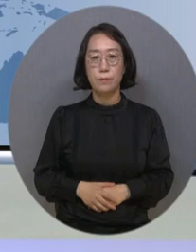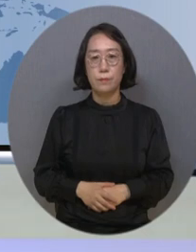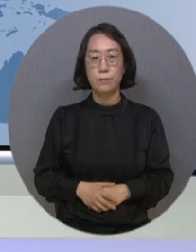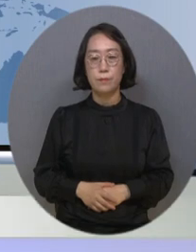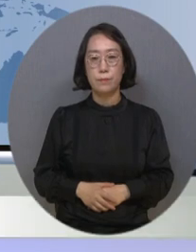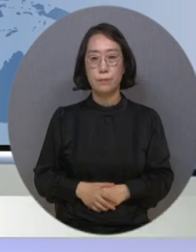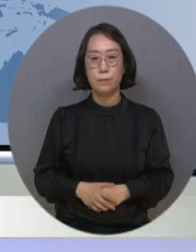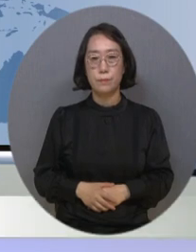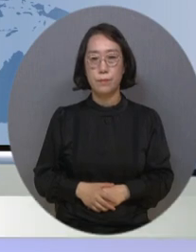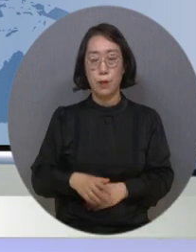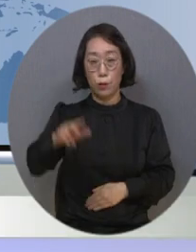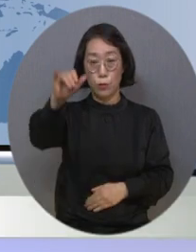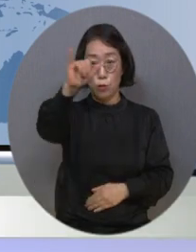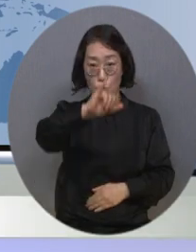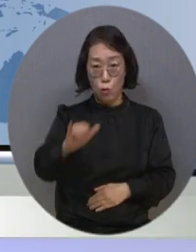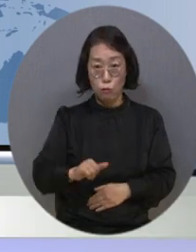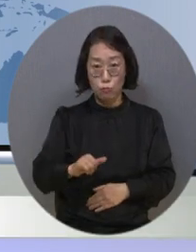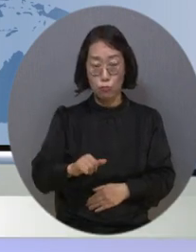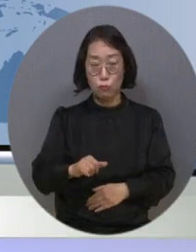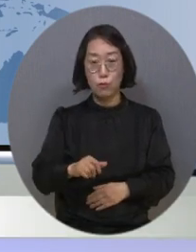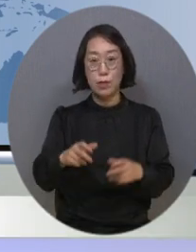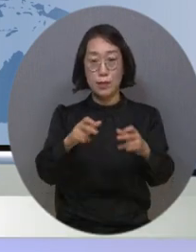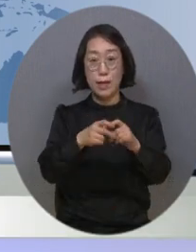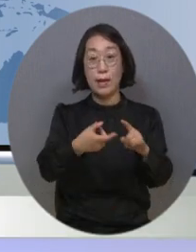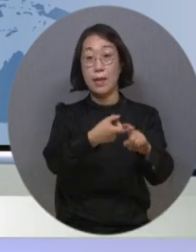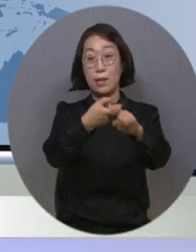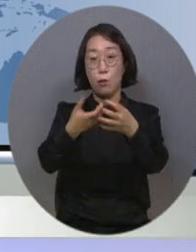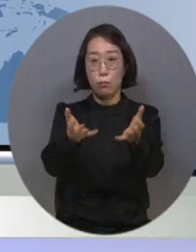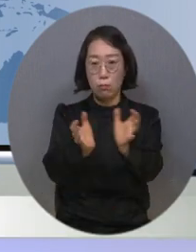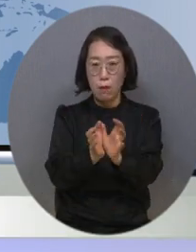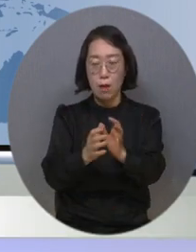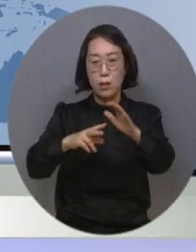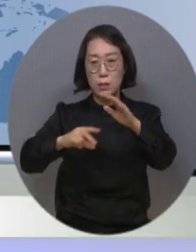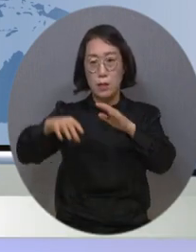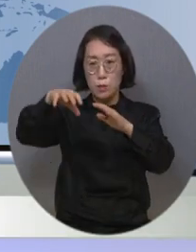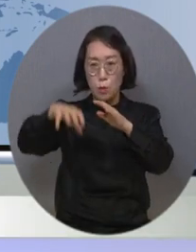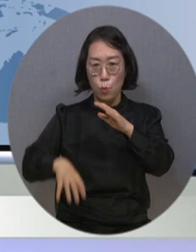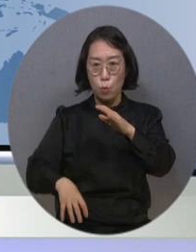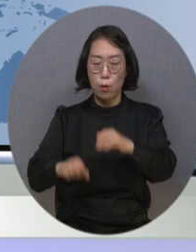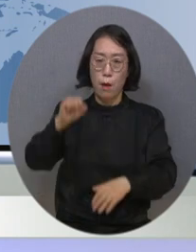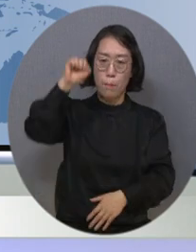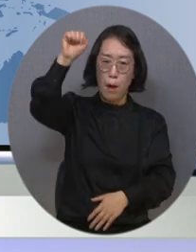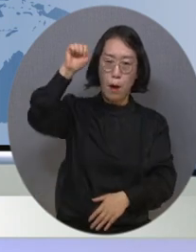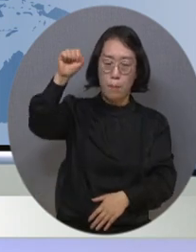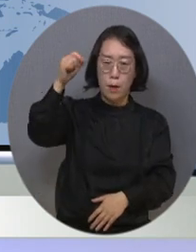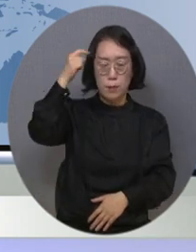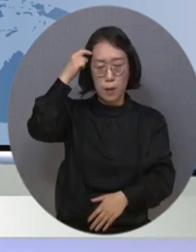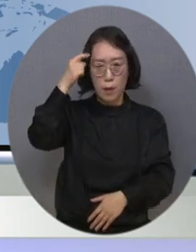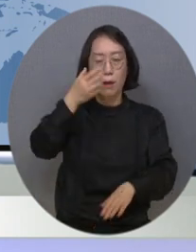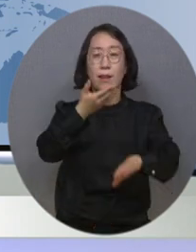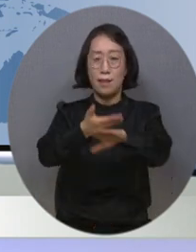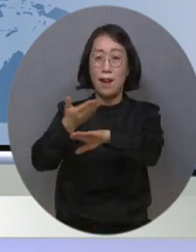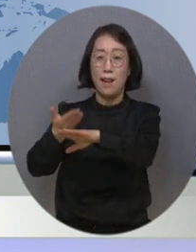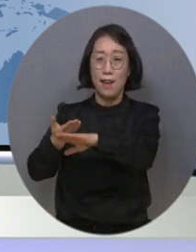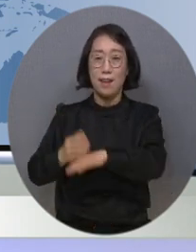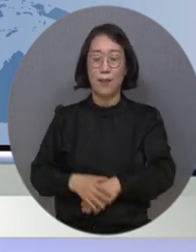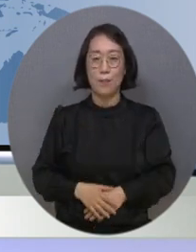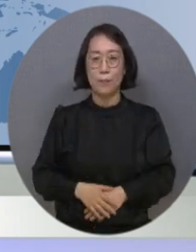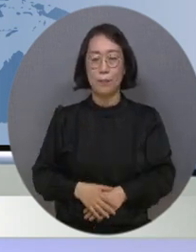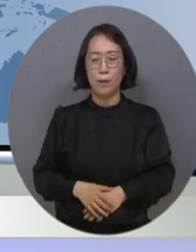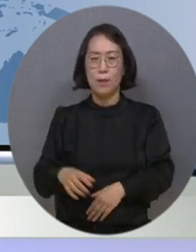전국 장애인차별철폐연대의 지하철 선전전을 두고 바라보는 시각은 다를 수 있습니다.